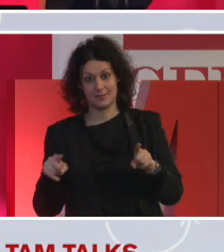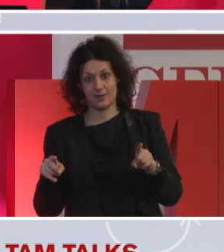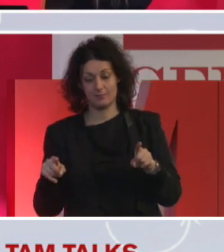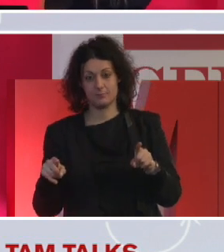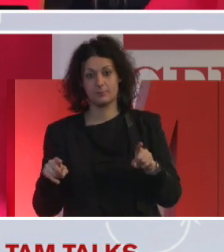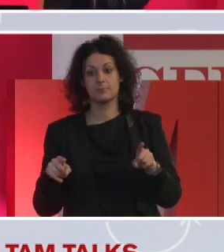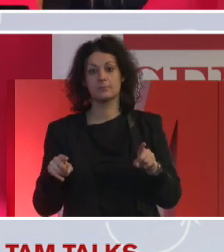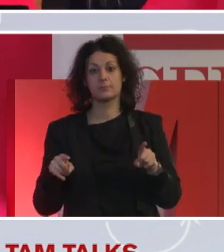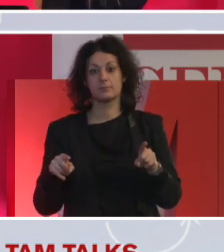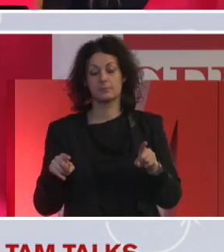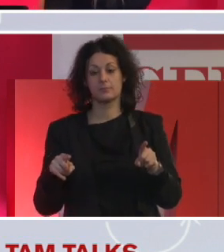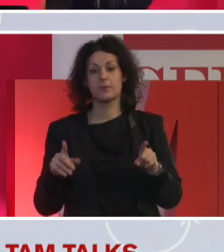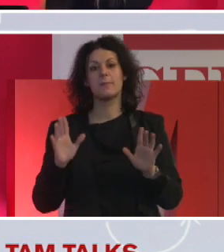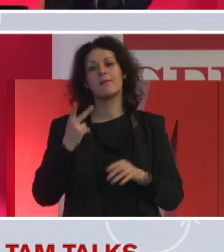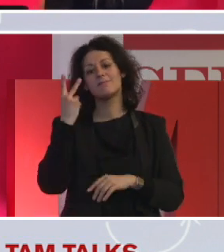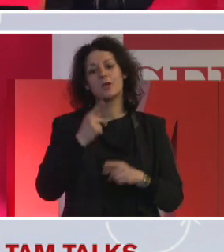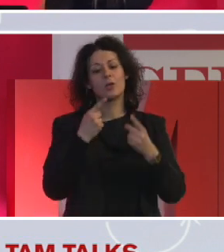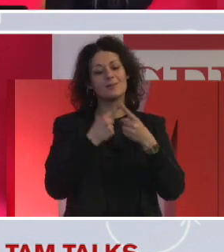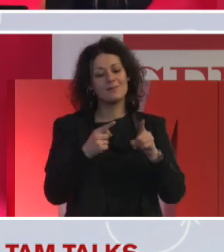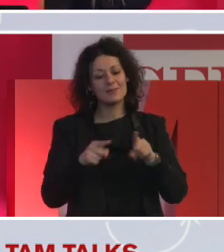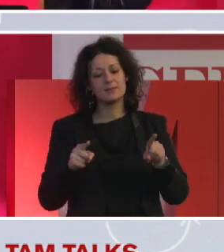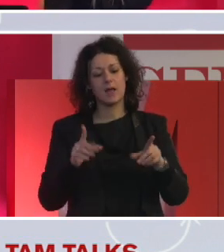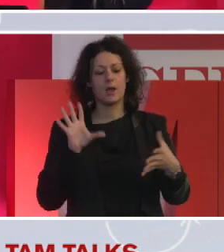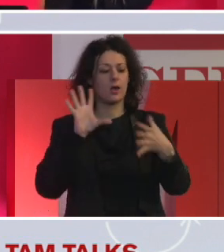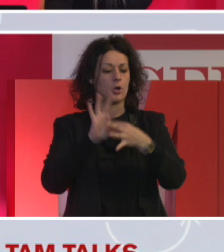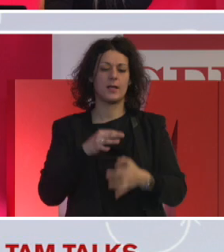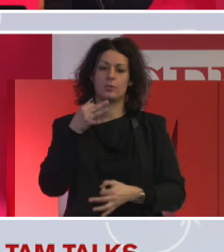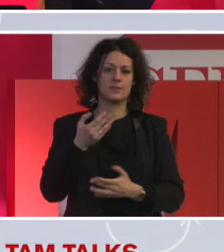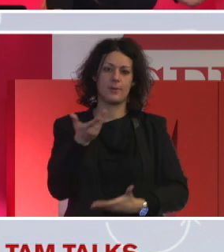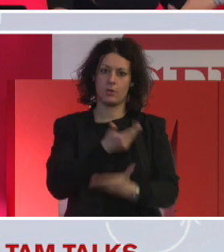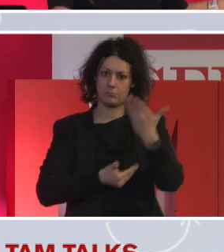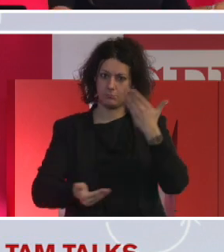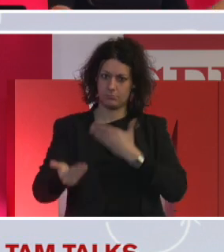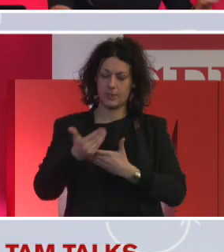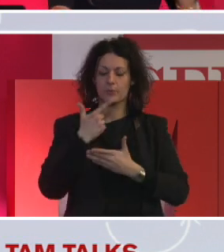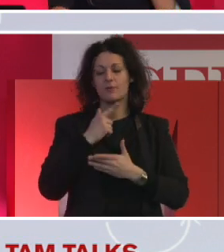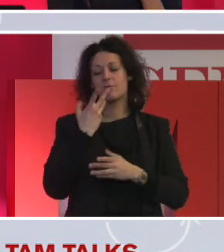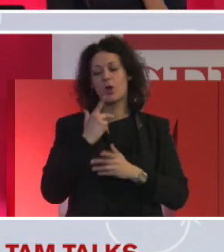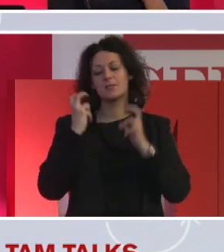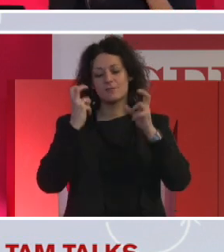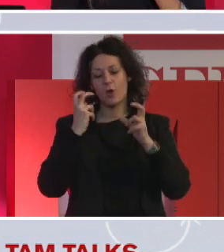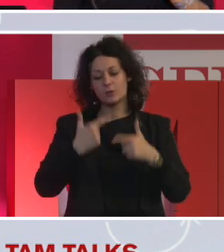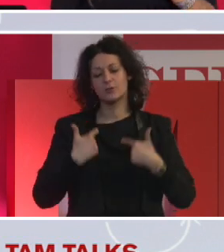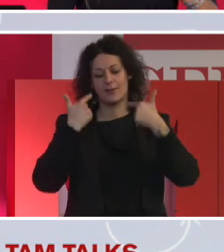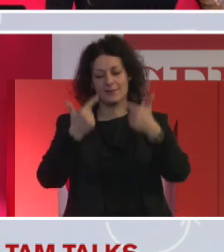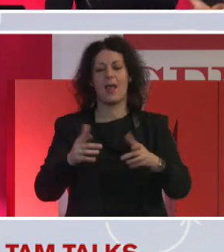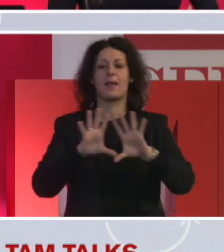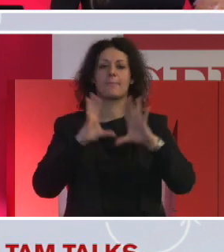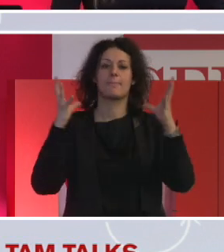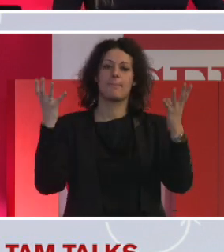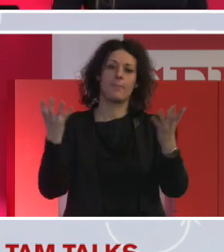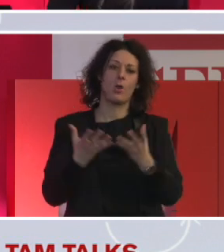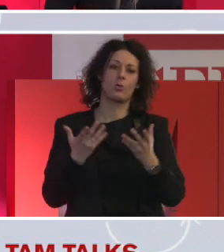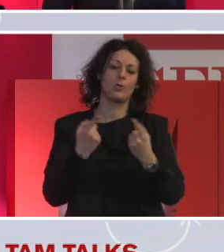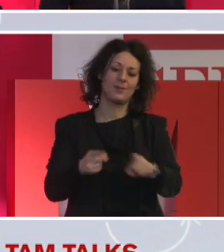sempre chiaramente descritta con cooperazione, unità, sforzandosi di fare la differenza nel mondo, perciò non solo individuale, ma proprio un